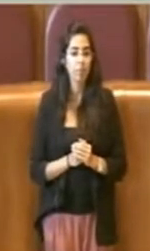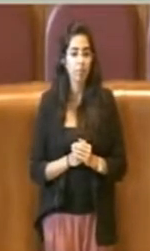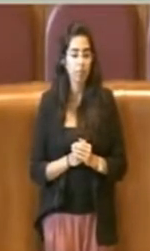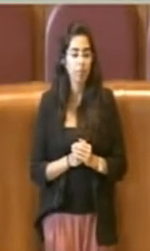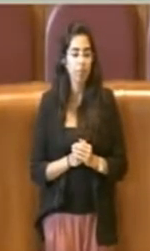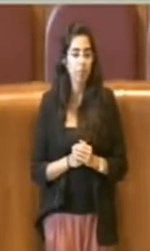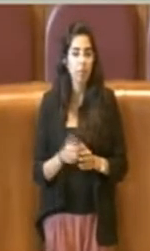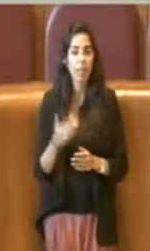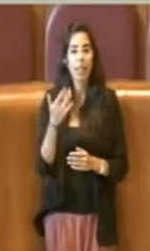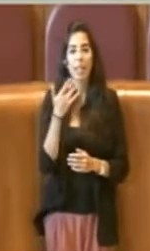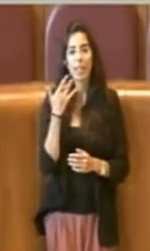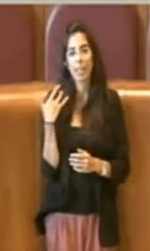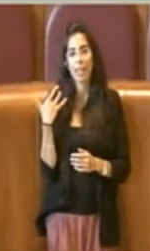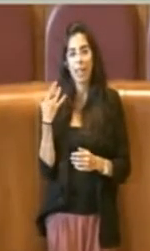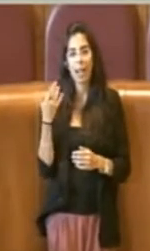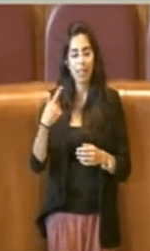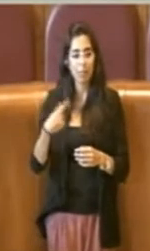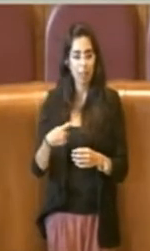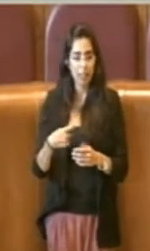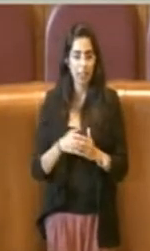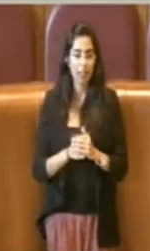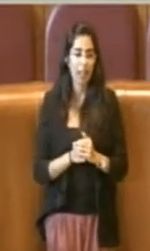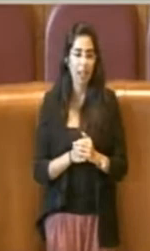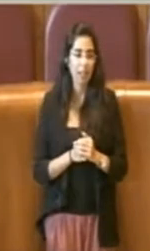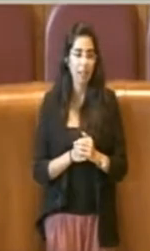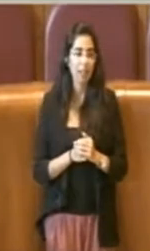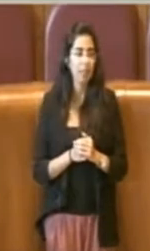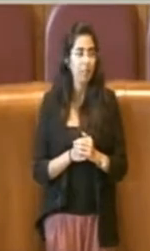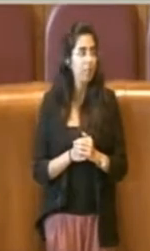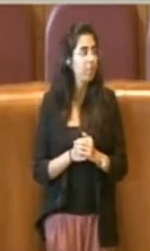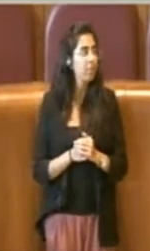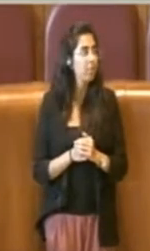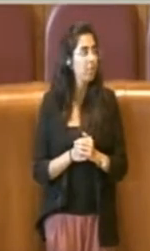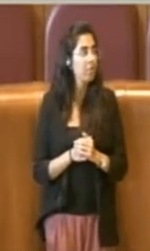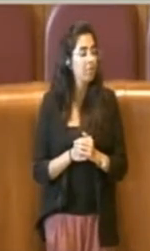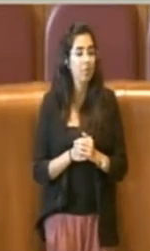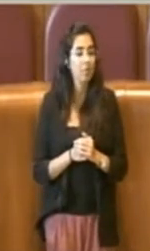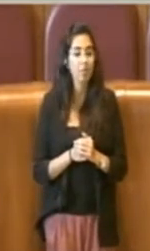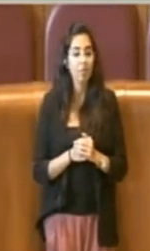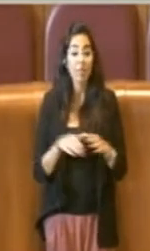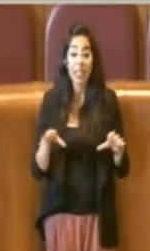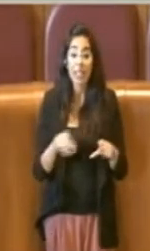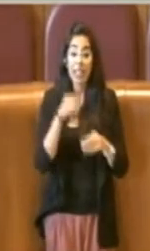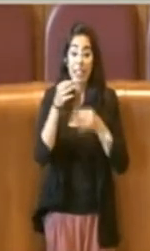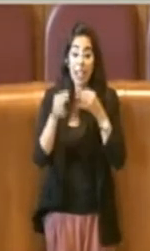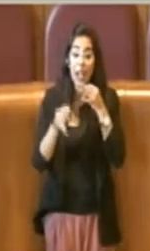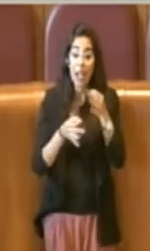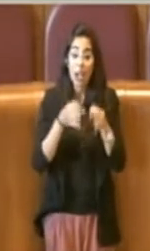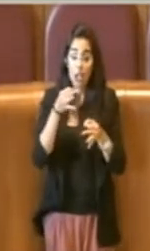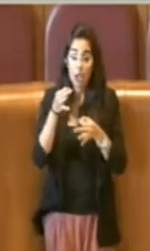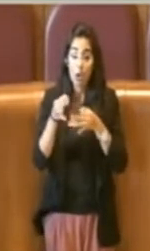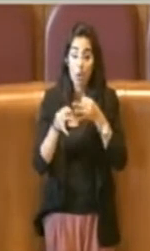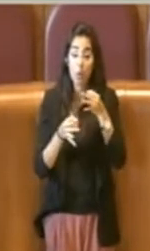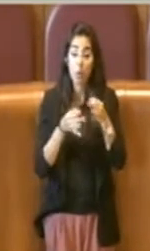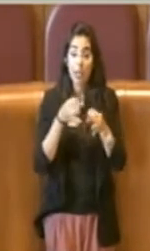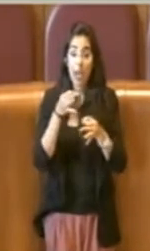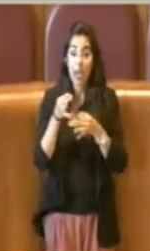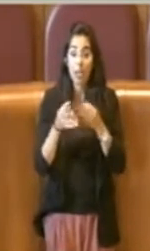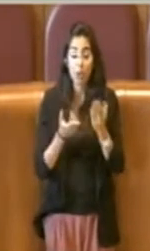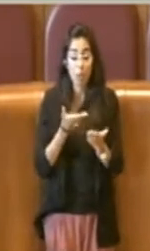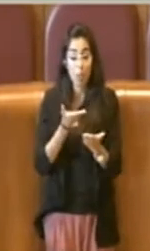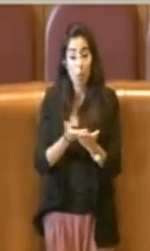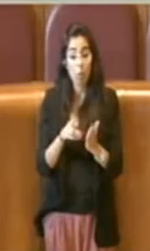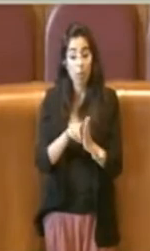Grazie Presidente. Allora intanto prima di iniziare a illustrare questa proposta di delibera